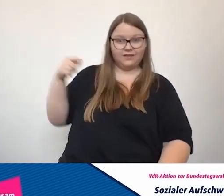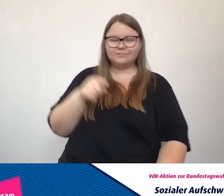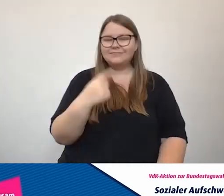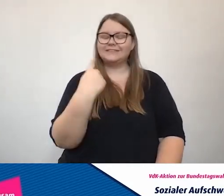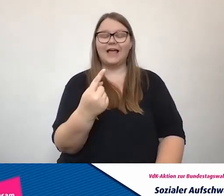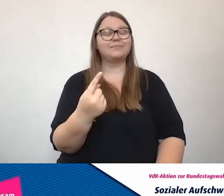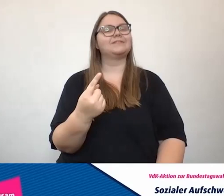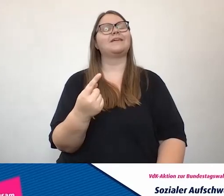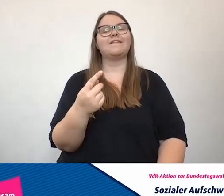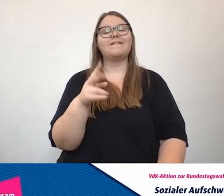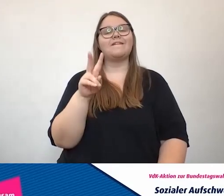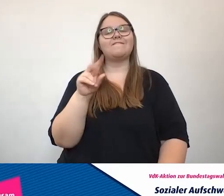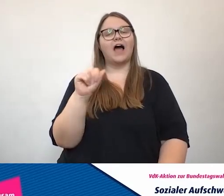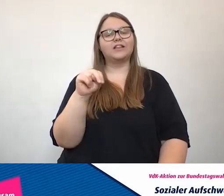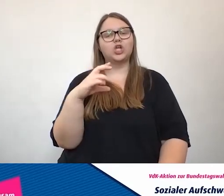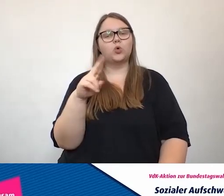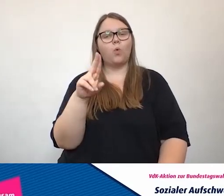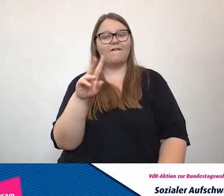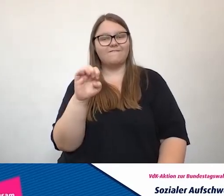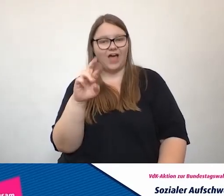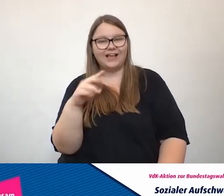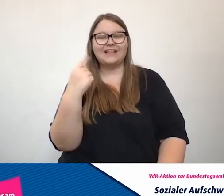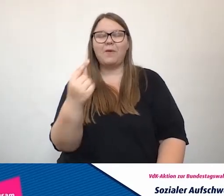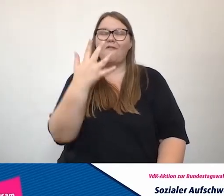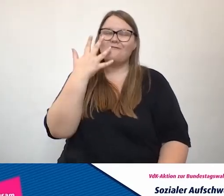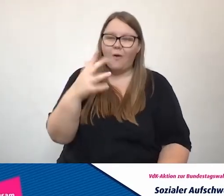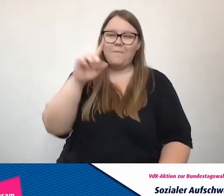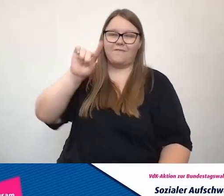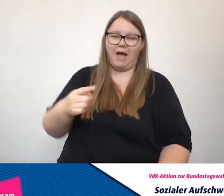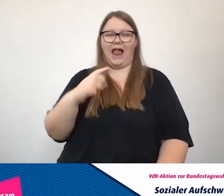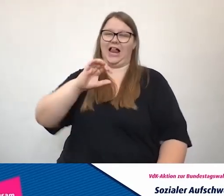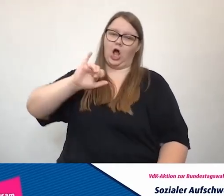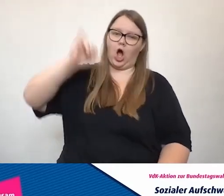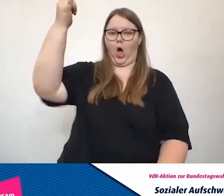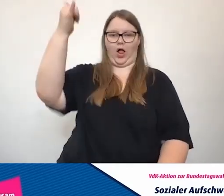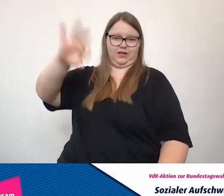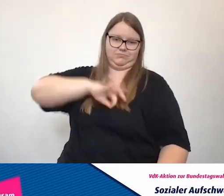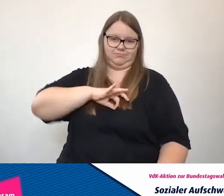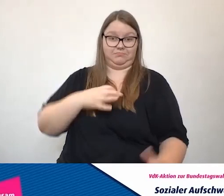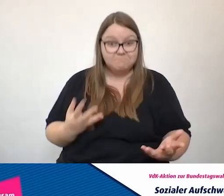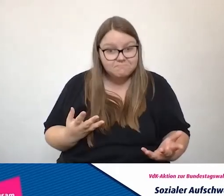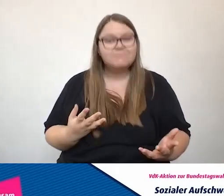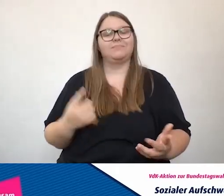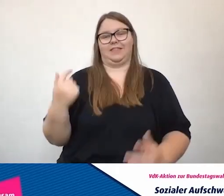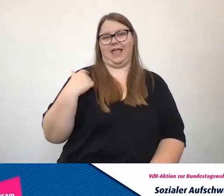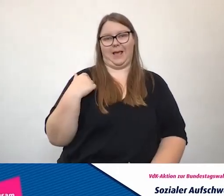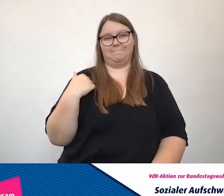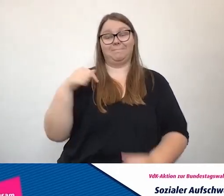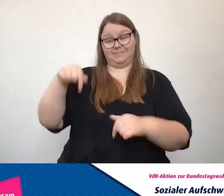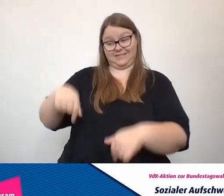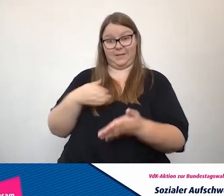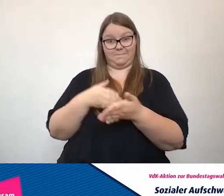Vancouver fünf Goldmedaillen geholt. Und ich habe mir gerade nochmal den Medaillenspiegel dieser